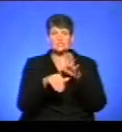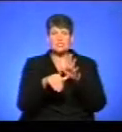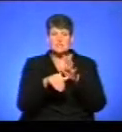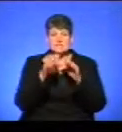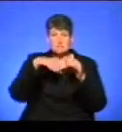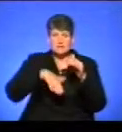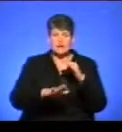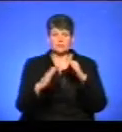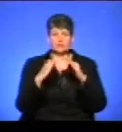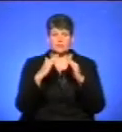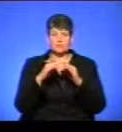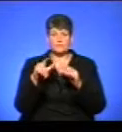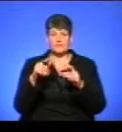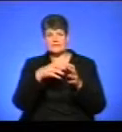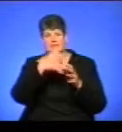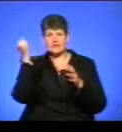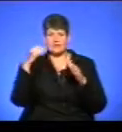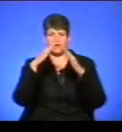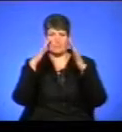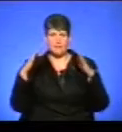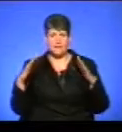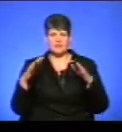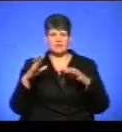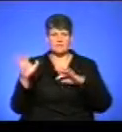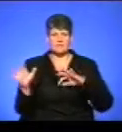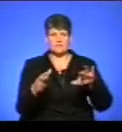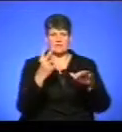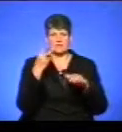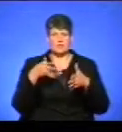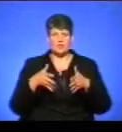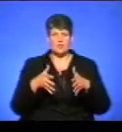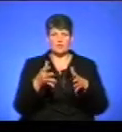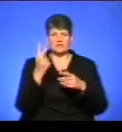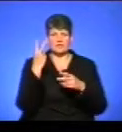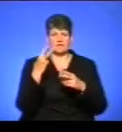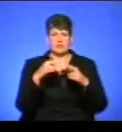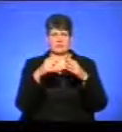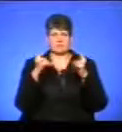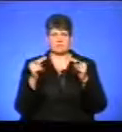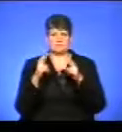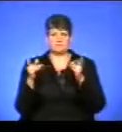місцевих жителів, зірвала дах, вимила два городи та знесла два містки через потік.